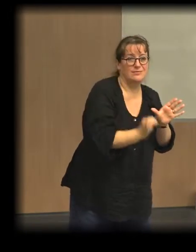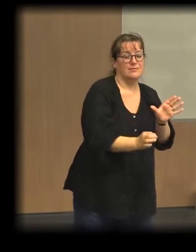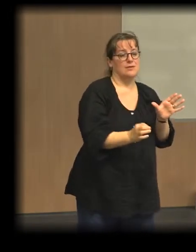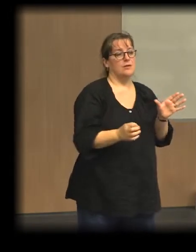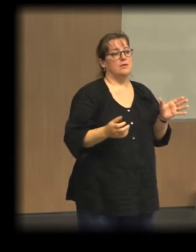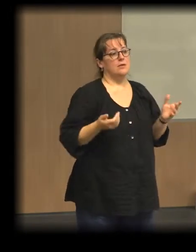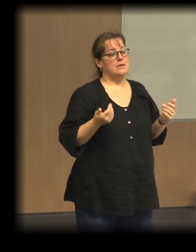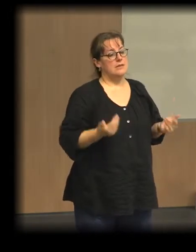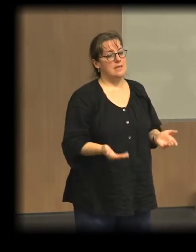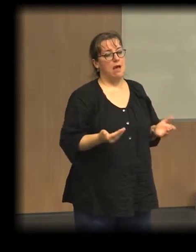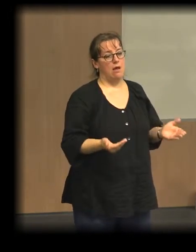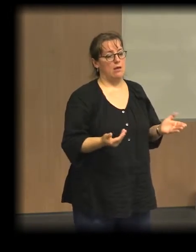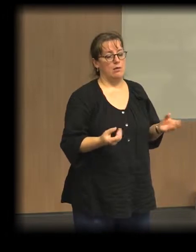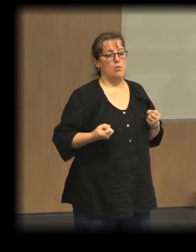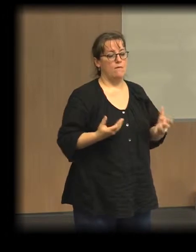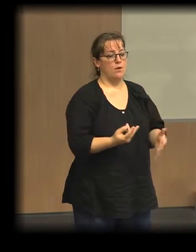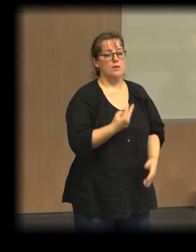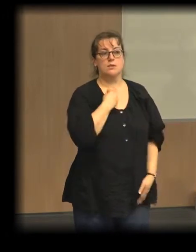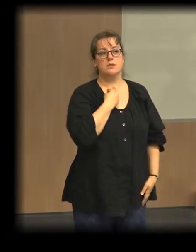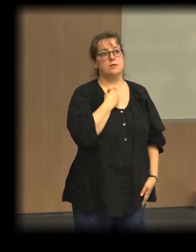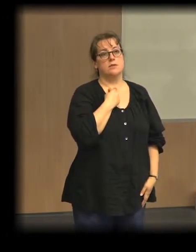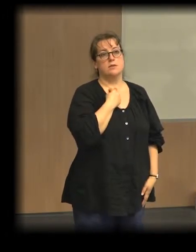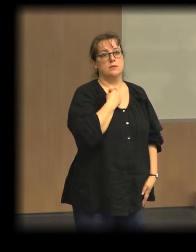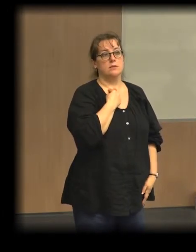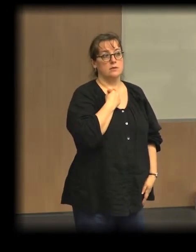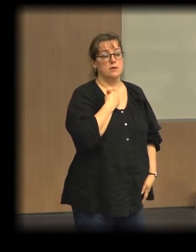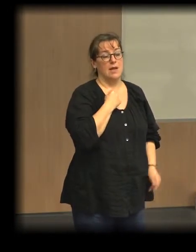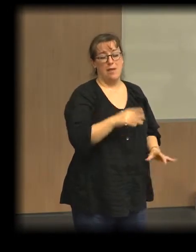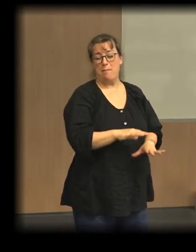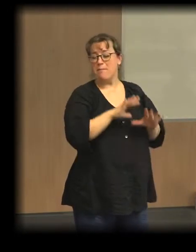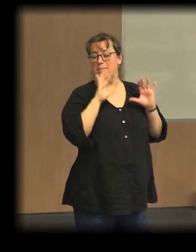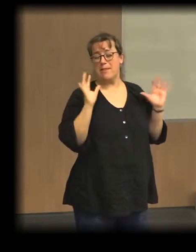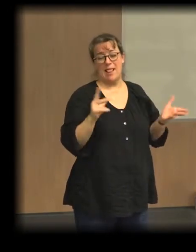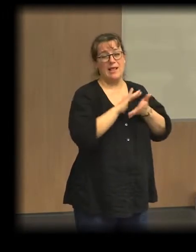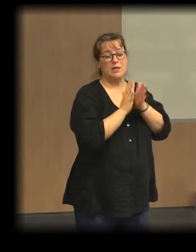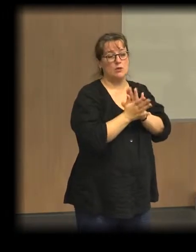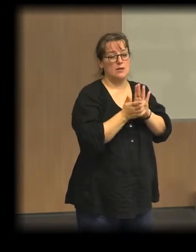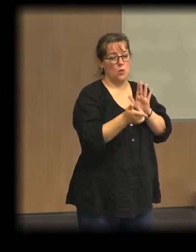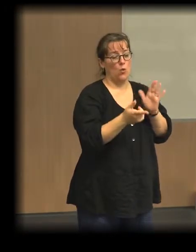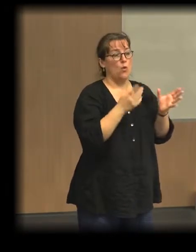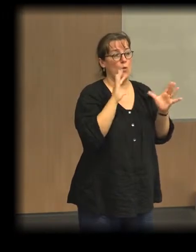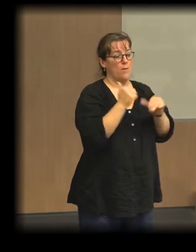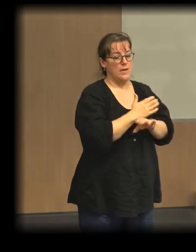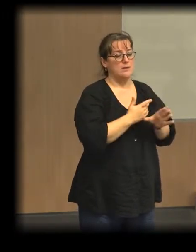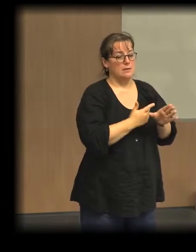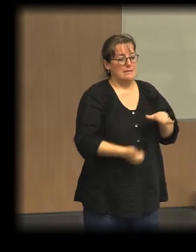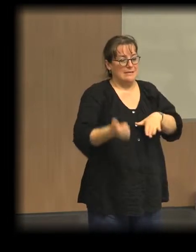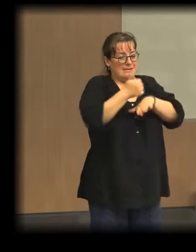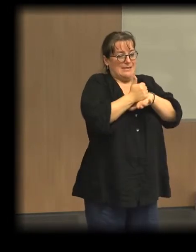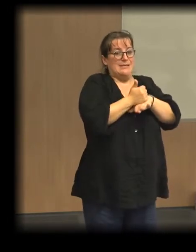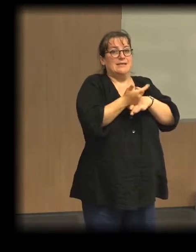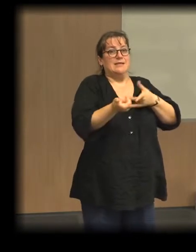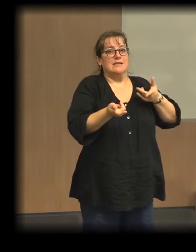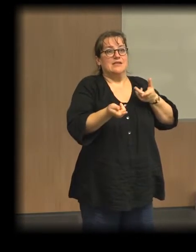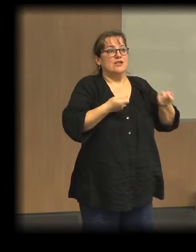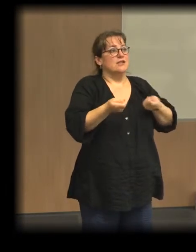des difficultés au sein même des associations, parce qu'il y a une partie des dirigeants qui est focalisée